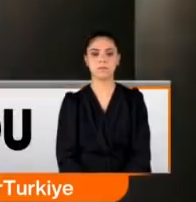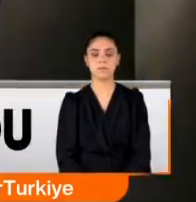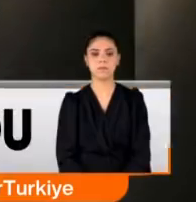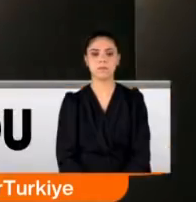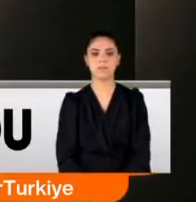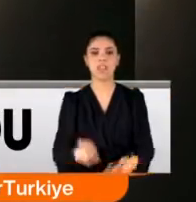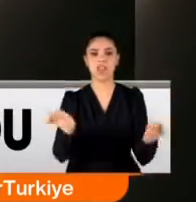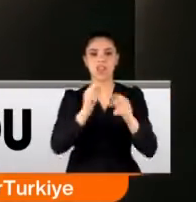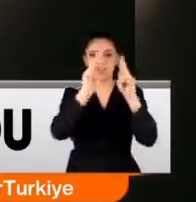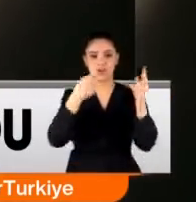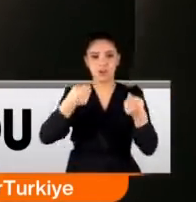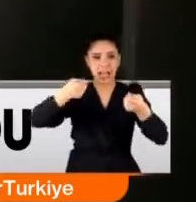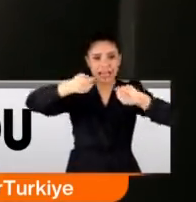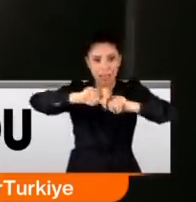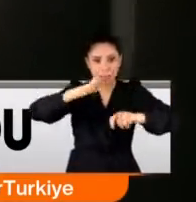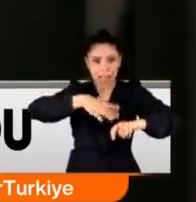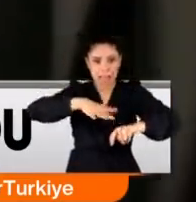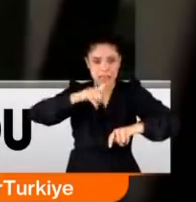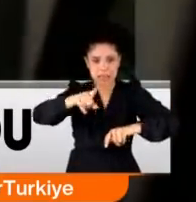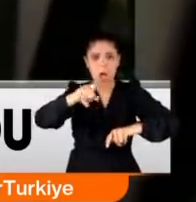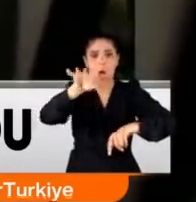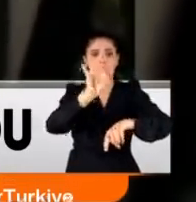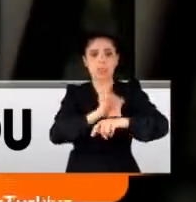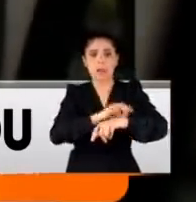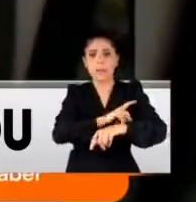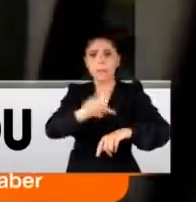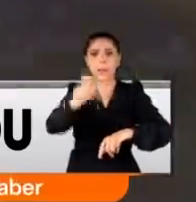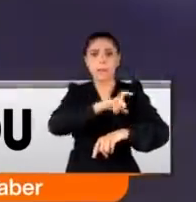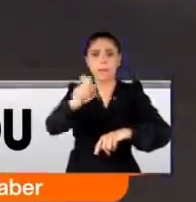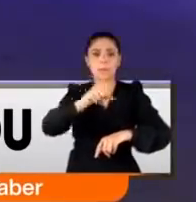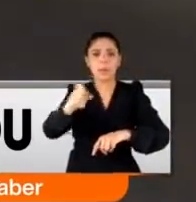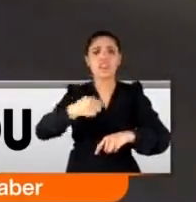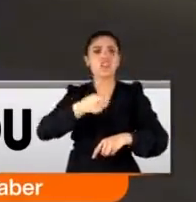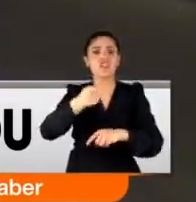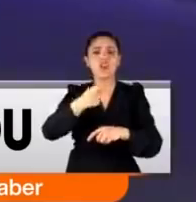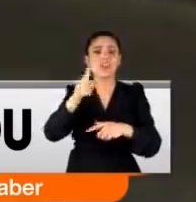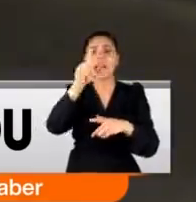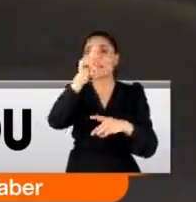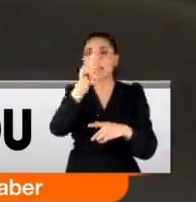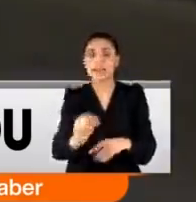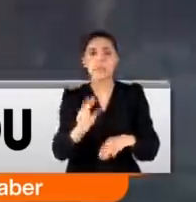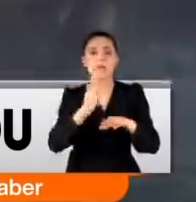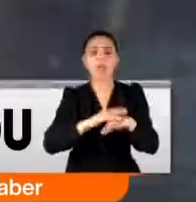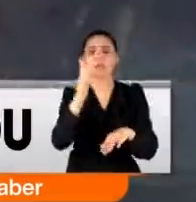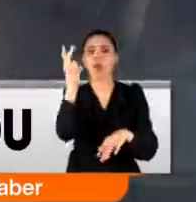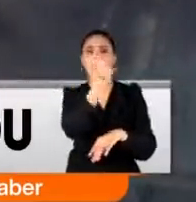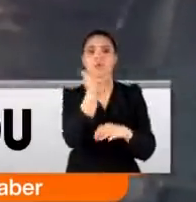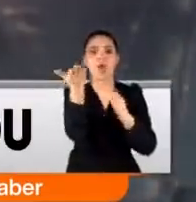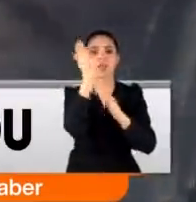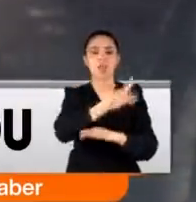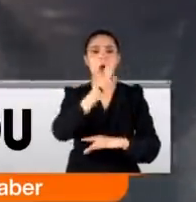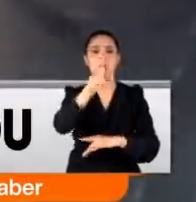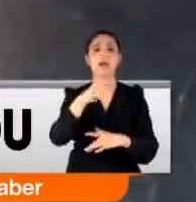İş yerini kapatmaya hazırlandığı sırada kurşun yağmuruna tutuldu. Cinayetin failleri 3 ay sonra tam da